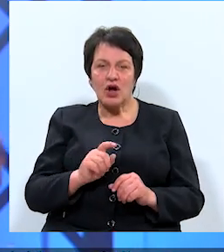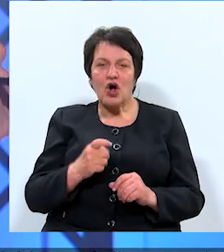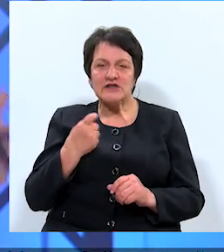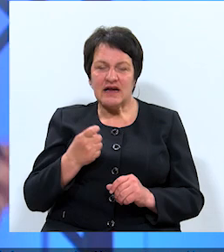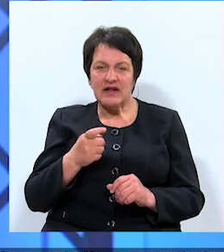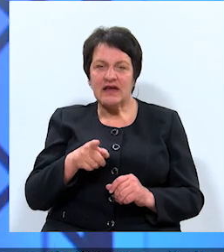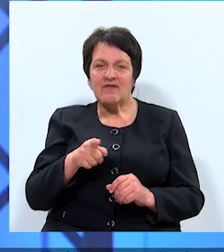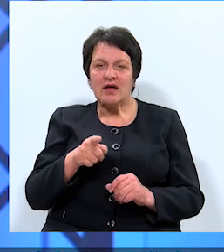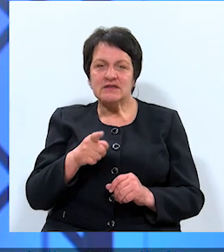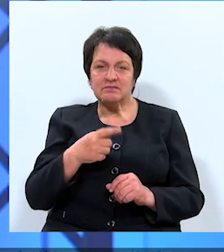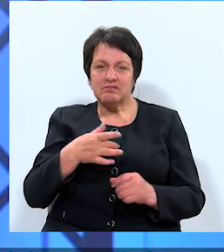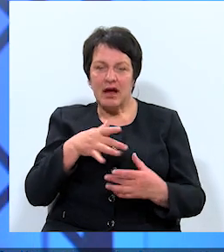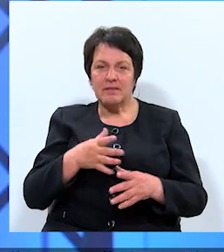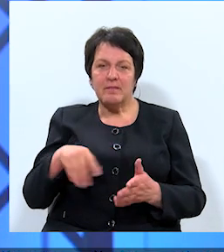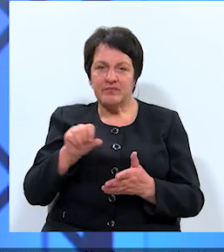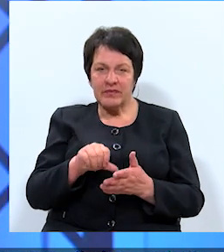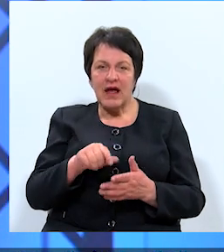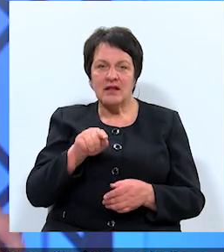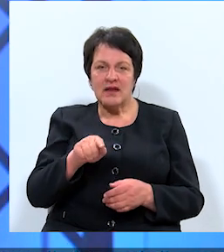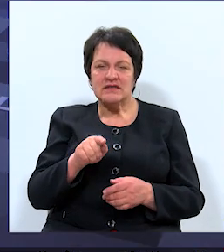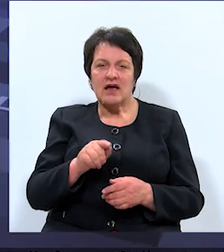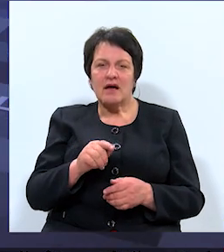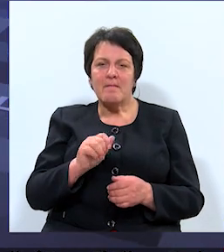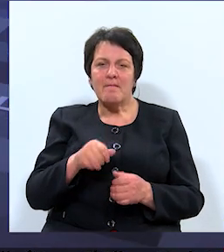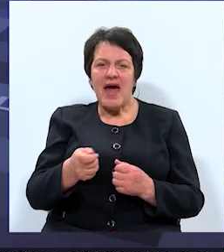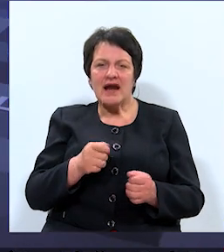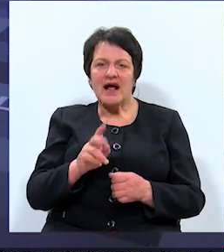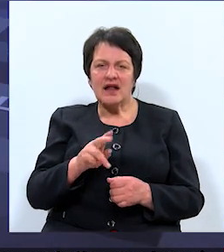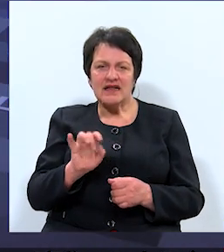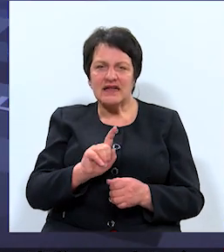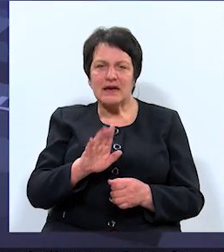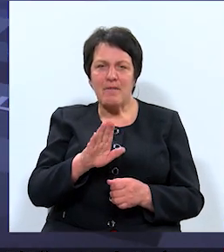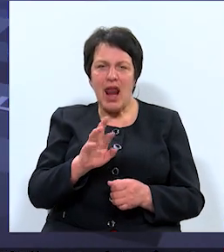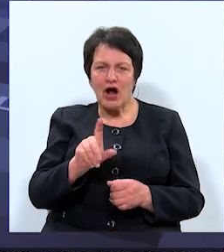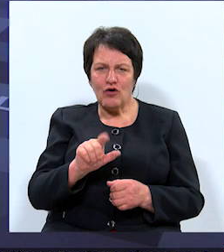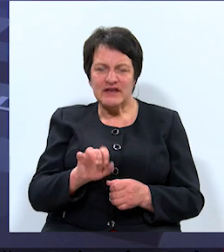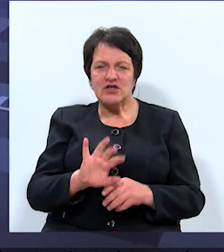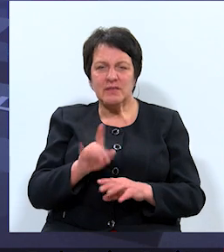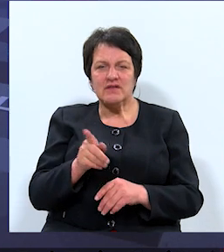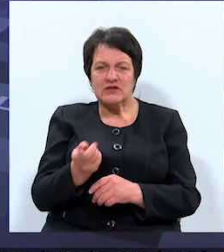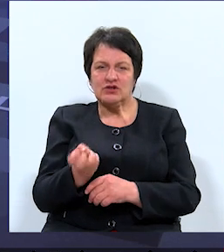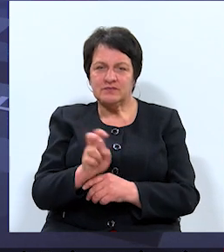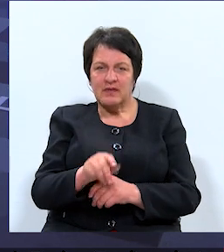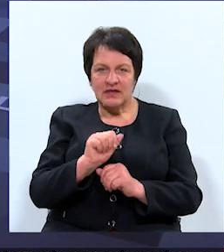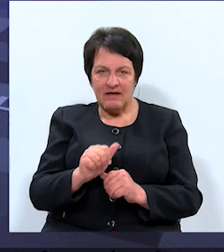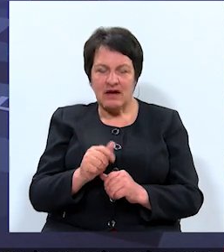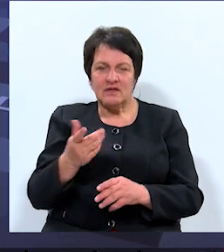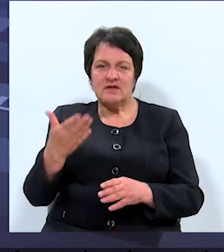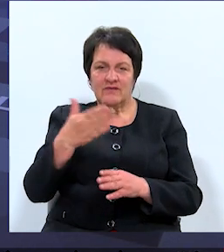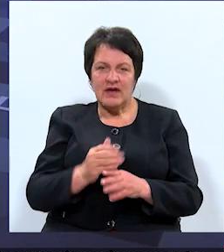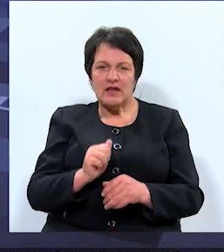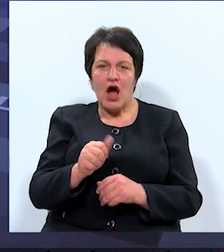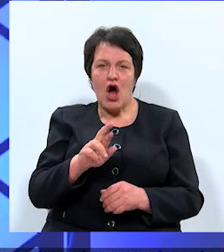Tās mēram atkandidācija ir Sergejs Blagoves Čensks, kurš nevarot atrauties no saviem pašreizajā darba vienākumiem, bet ir deleģējis